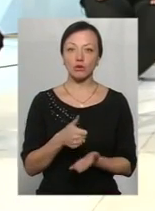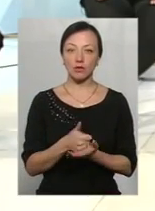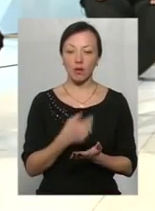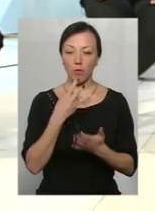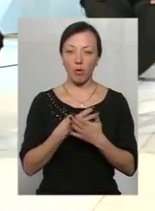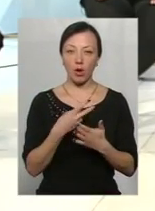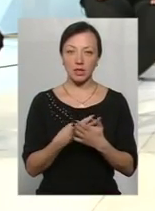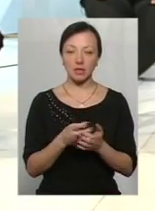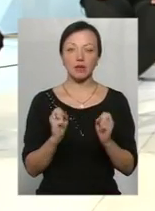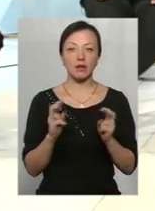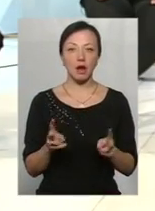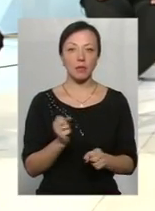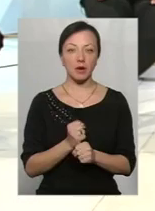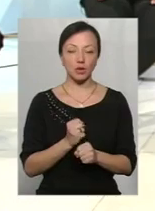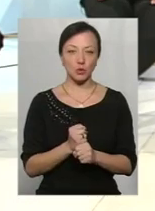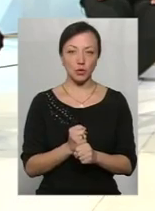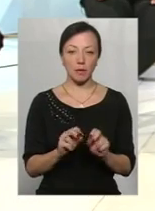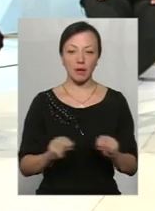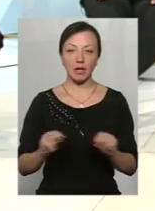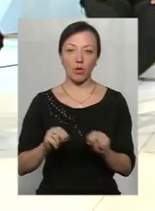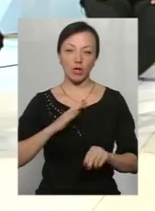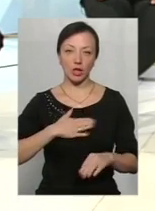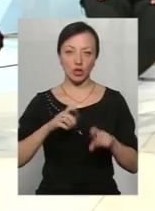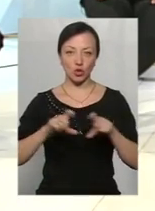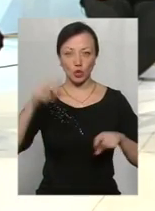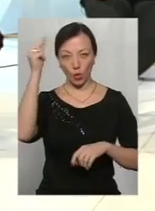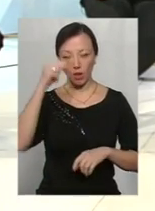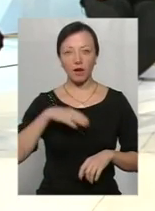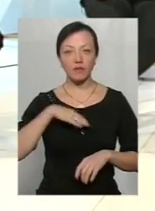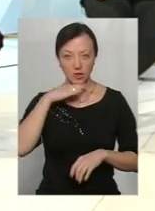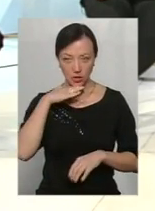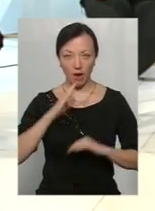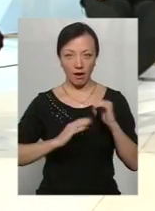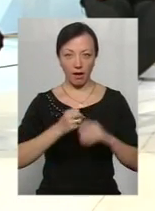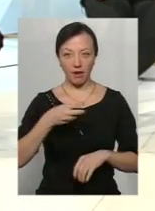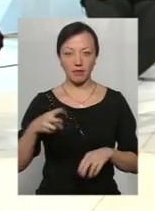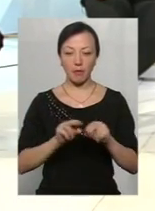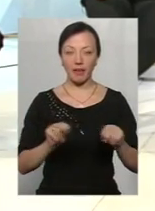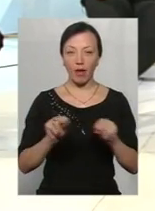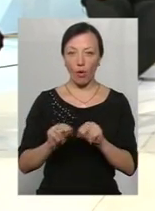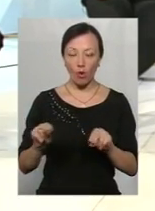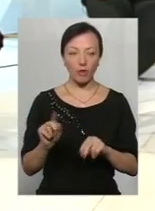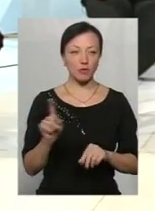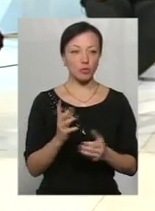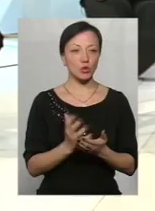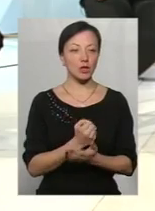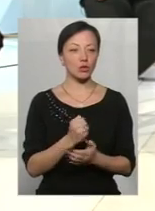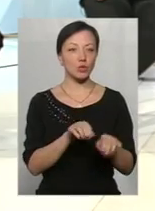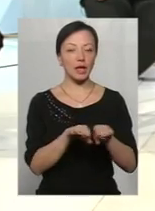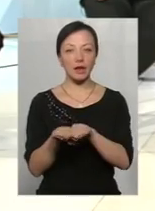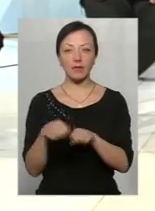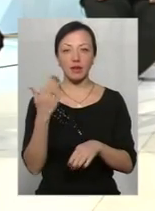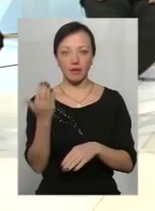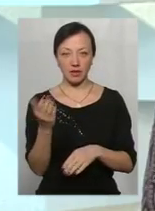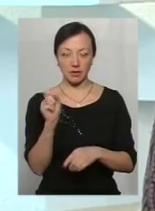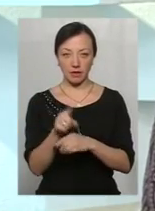сьогодні показник, як працюють педагоги нашої школи. Хватає кадрів самих педагогів, щоб досягнути того рівня, який